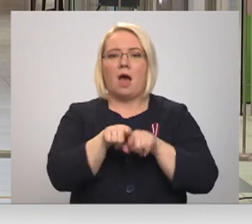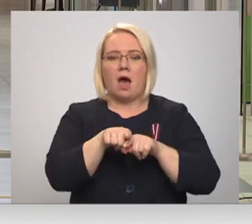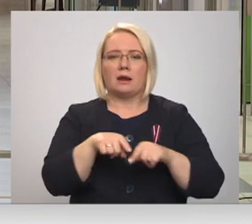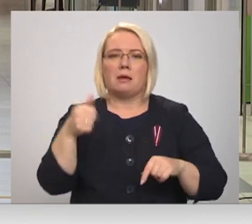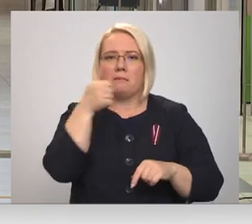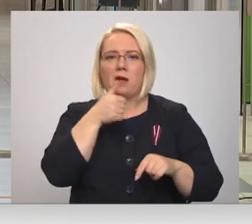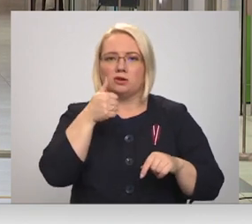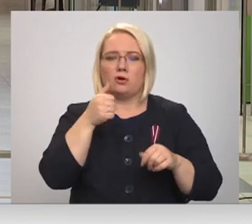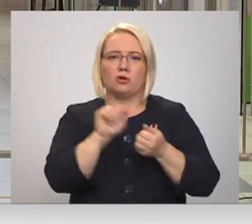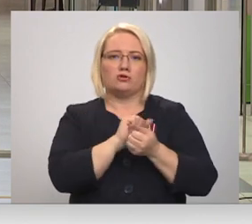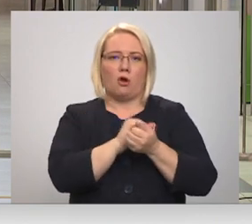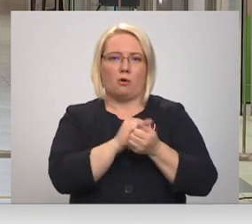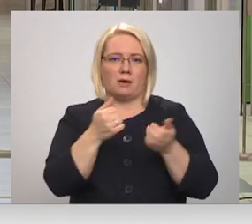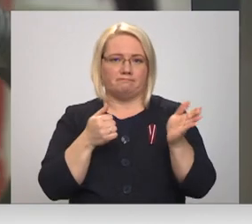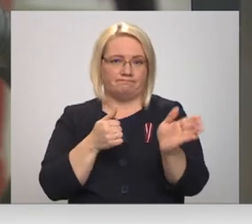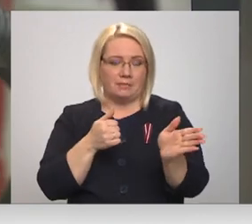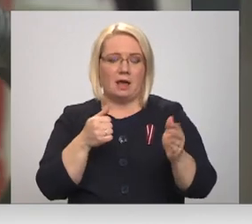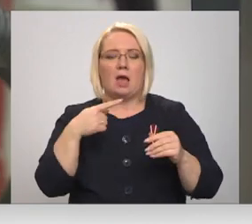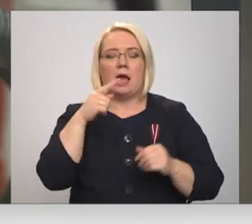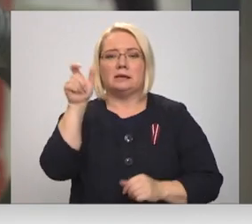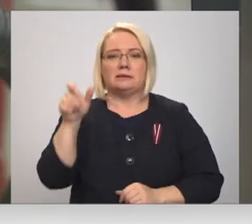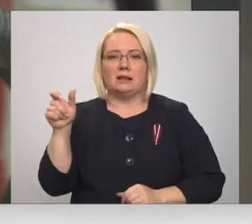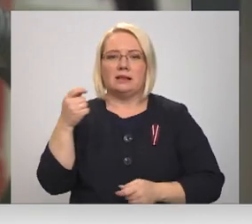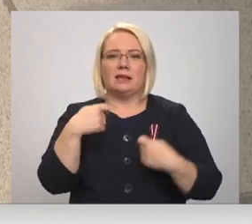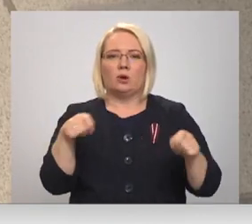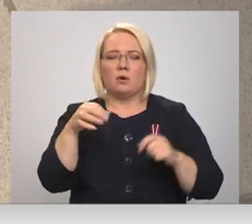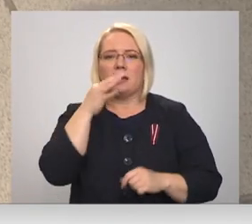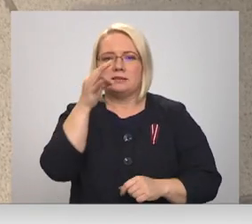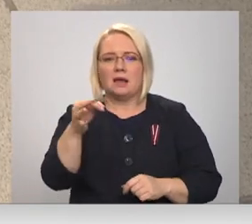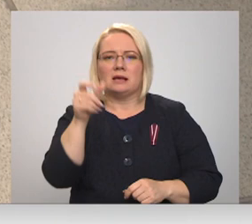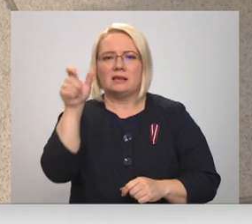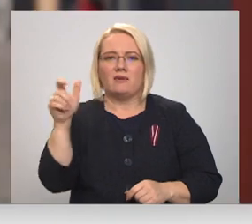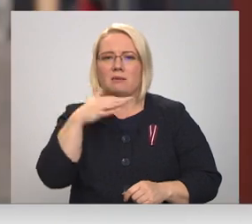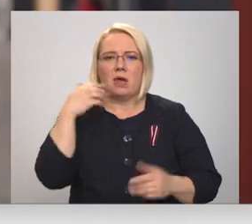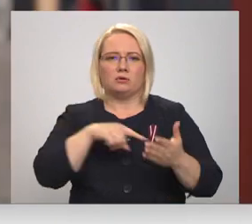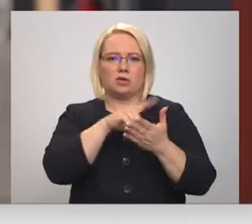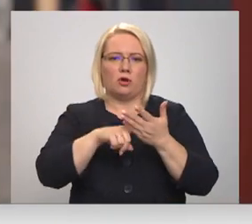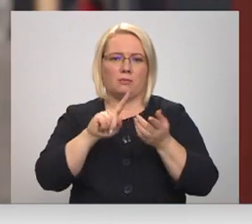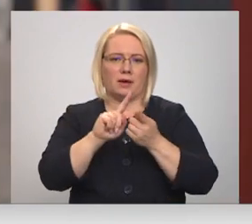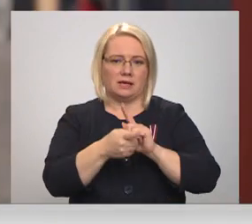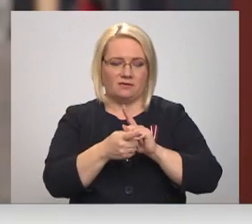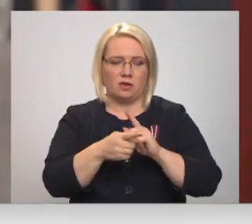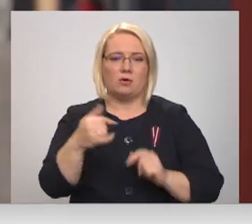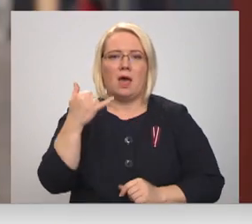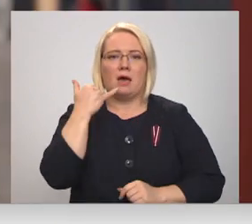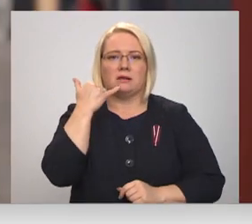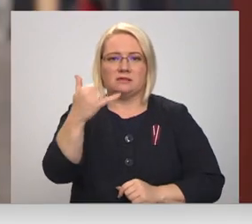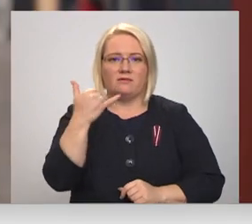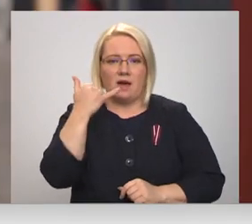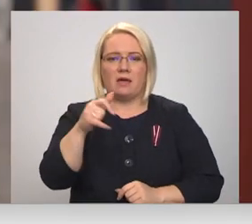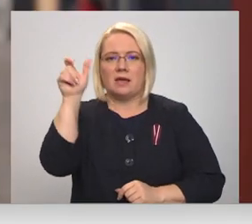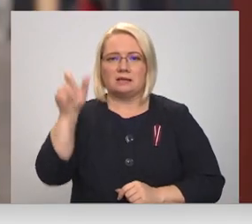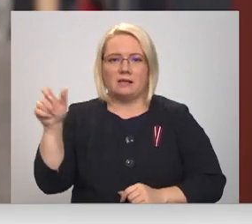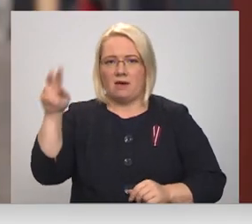apliecinošas dokuments. Tirgotāja stāsta – cilvēkiem ir daudz jautājumu par izmaiņām. Telefoniski mēs saņemam to, ka cilvēki